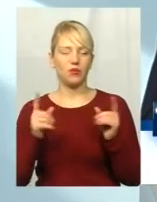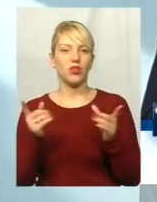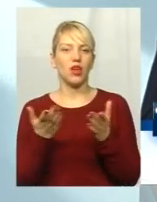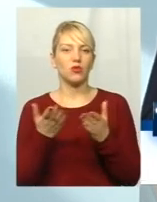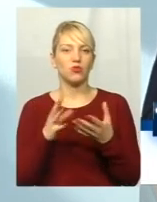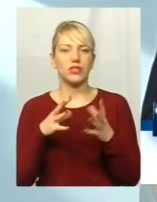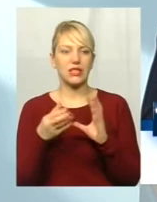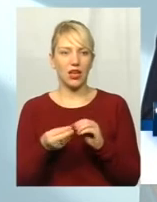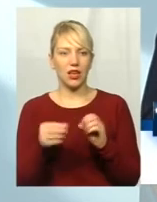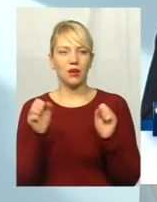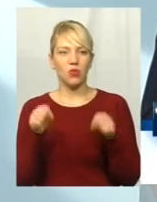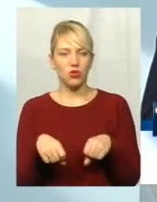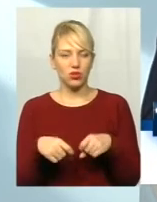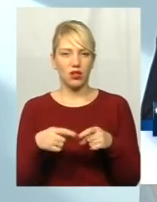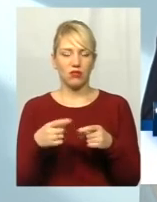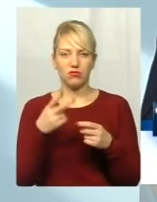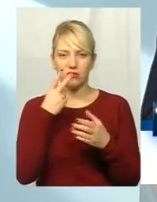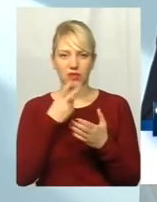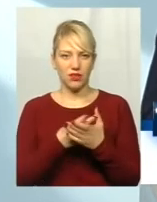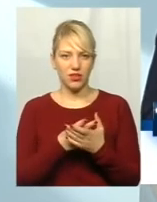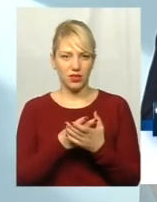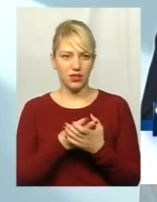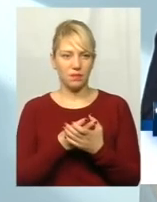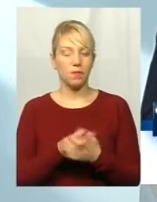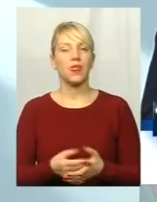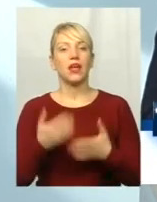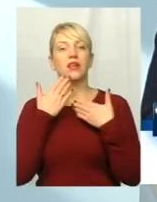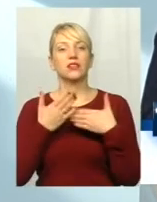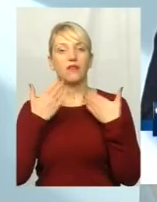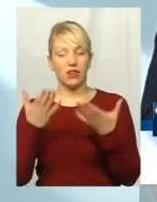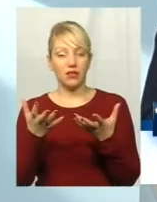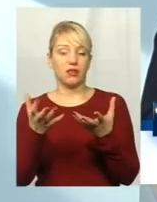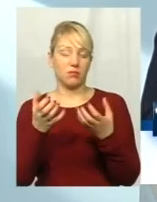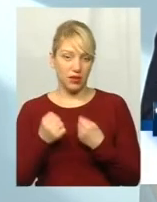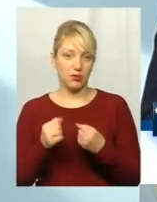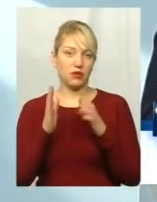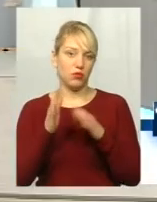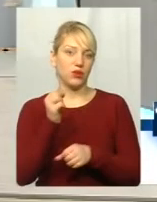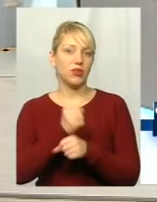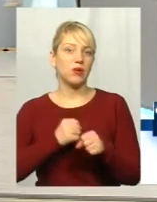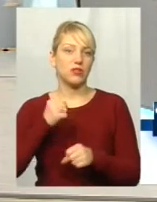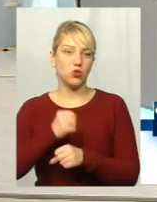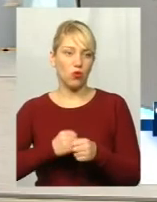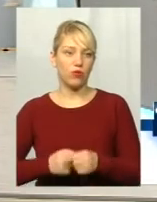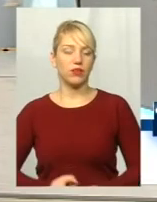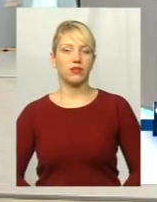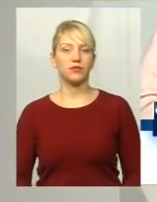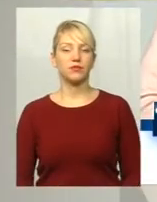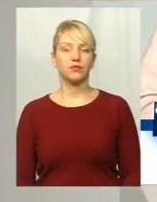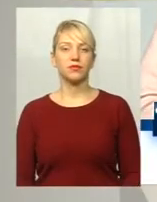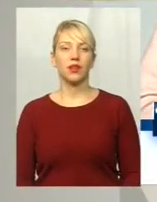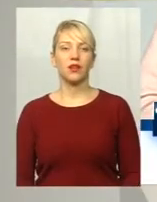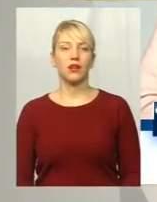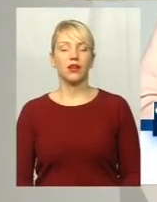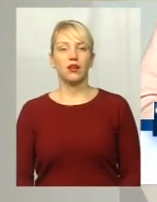глобально дивитися. Звернення прийнято і воно буде відпрацьовано. Я зрозумію. Тобто,